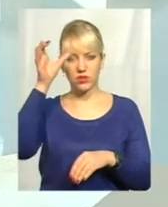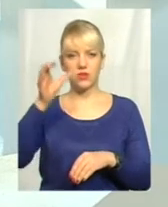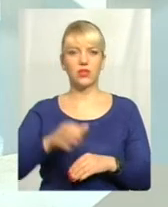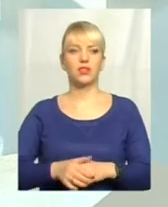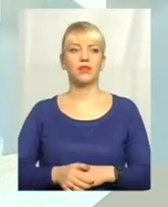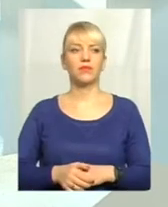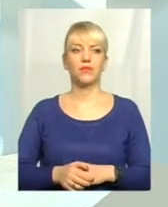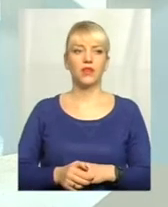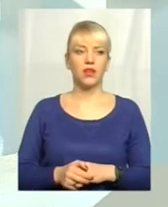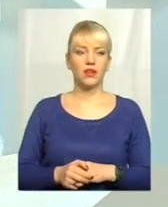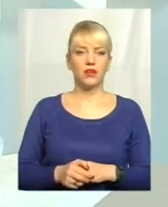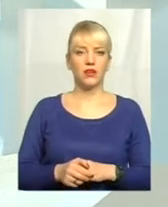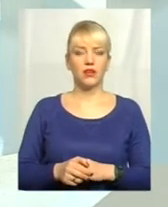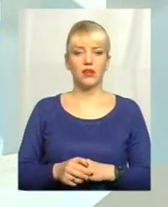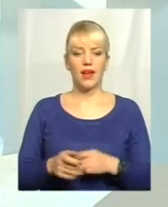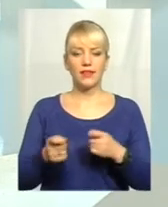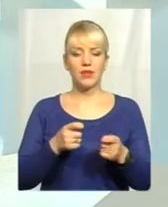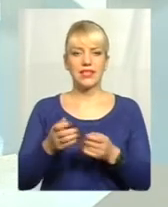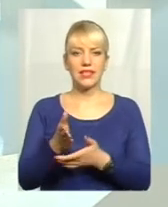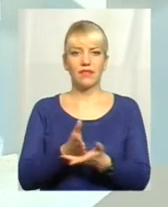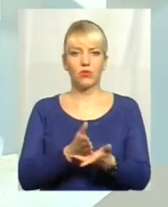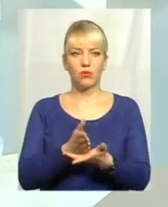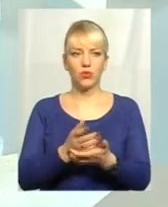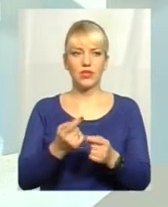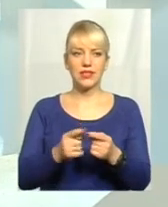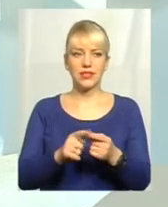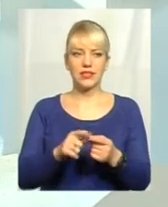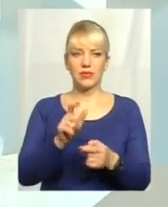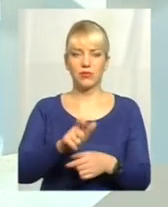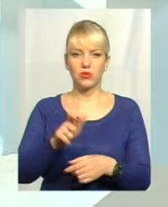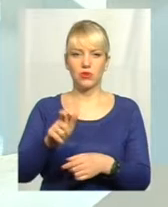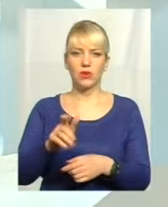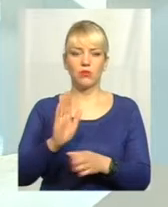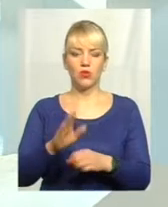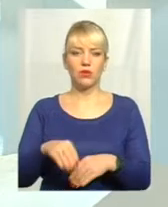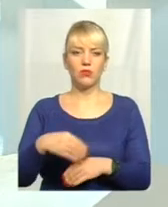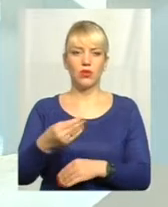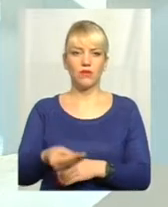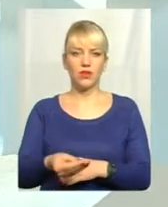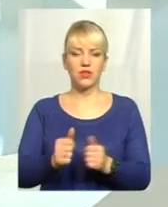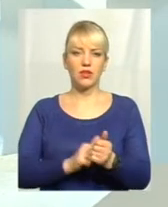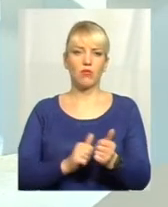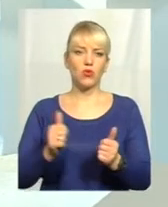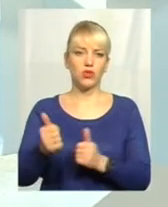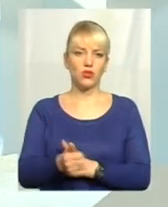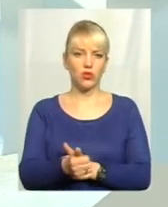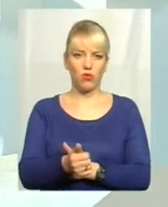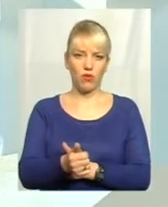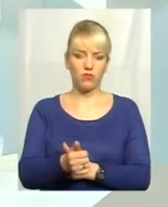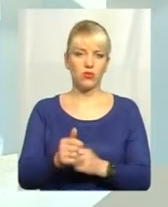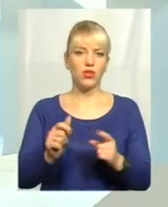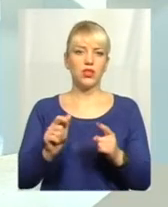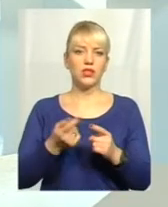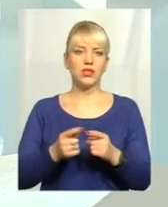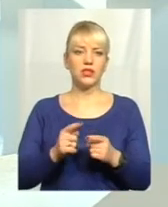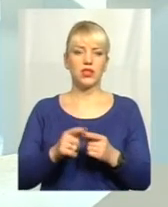служби, таку адміністративну послугу саме цій категорії осіб буде подаватися позачергово, тобто, наші